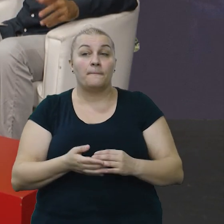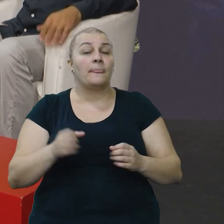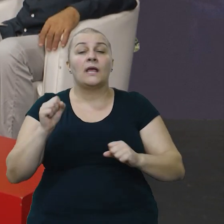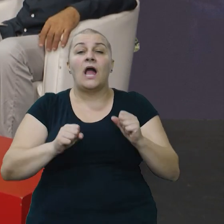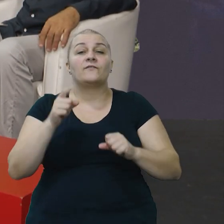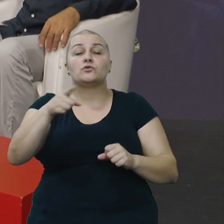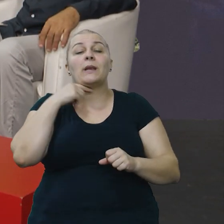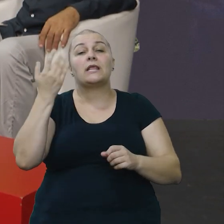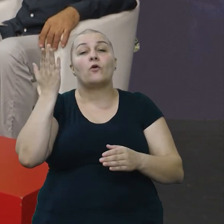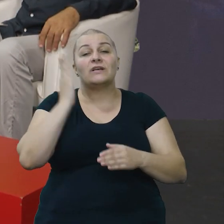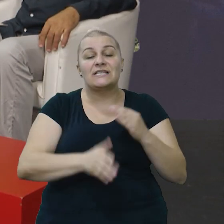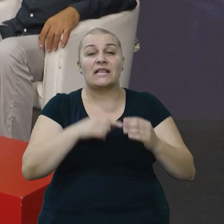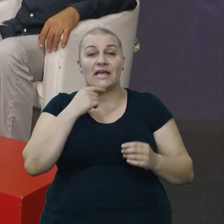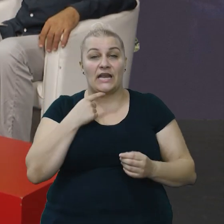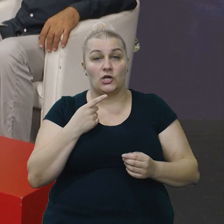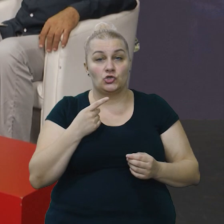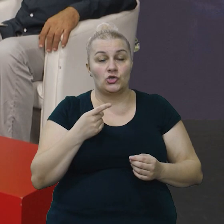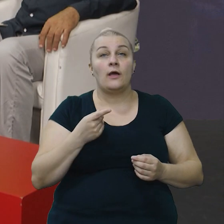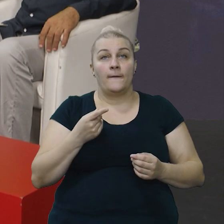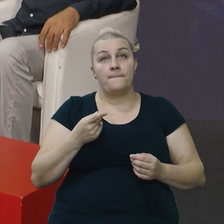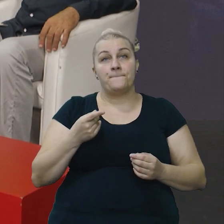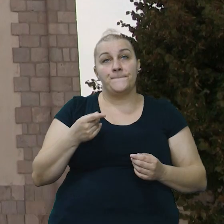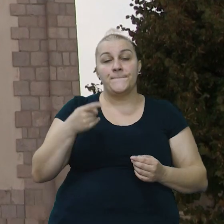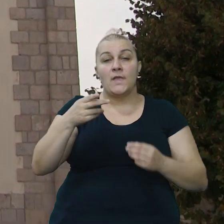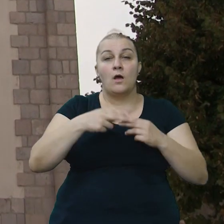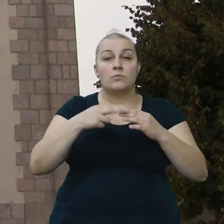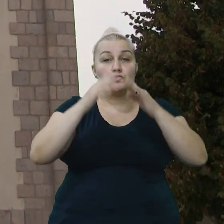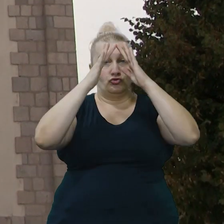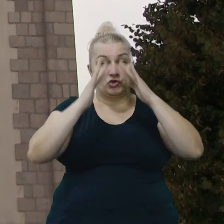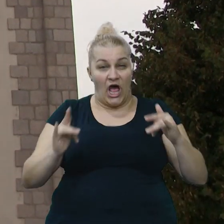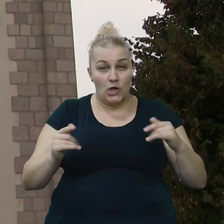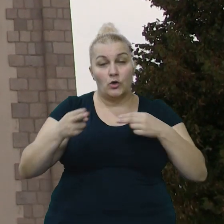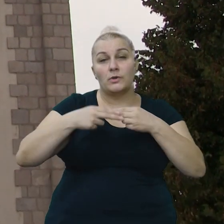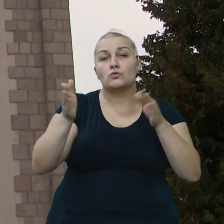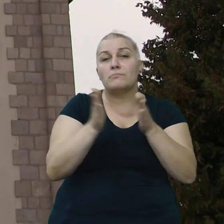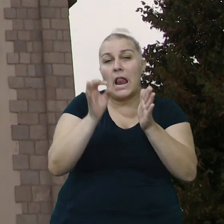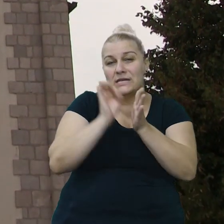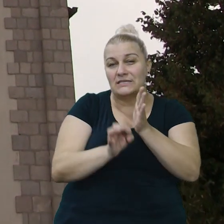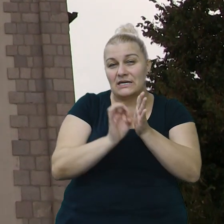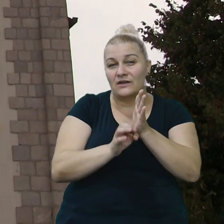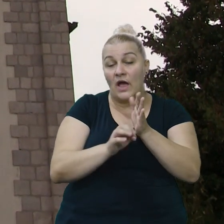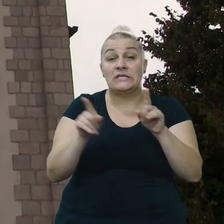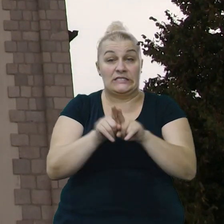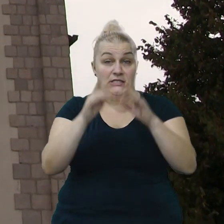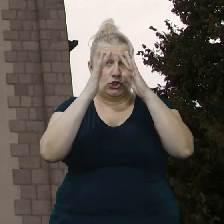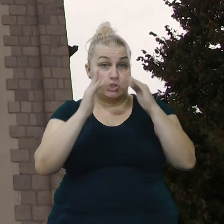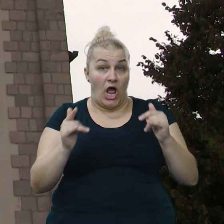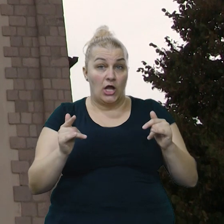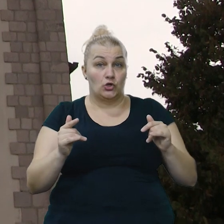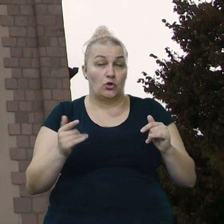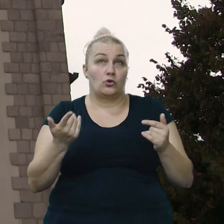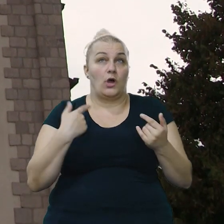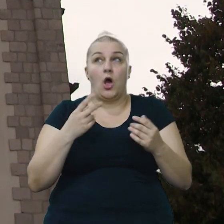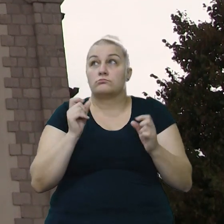bio moto u toj borbi? Recimo u šatoru, iza male crtpice, gdje smo mi spavali u istome šatoru, nije to bilo